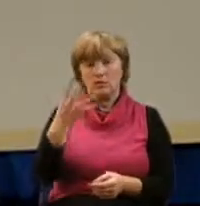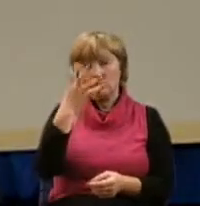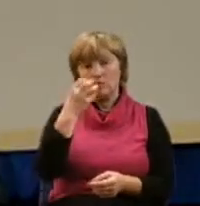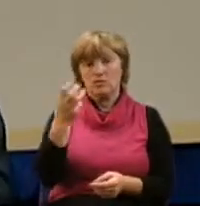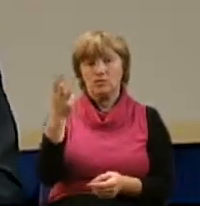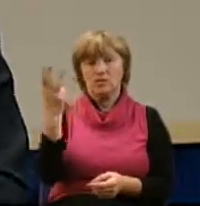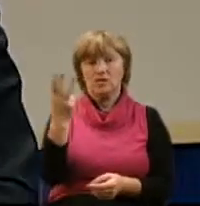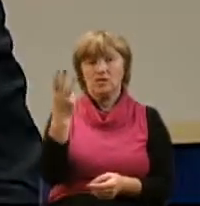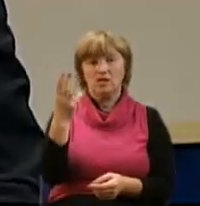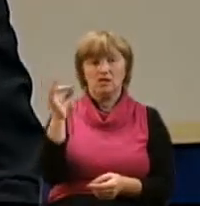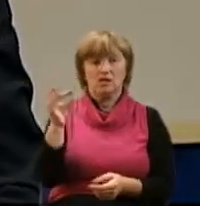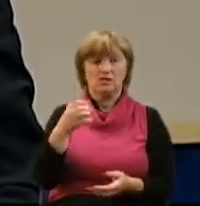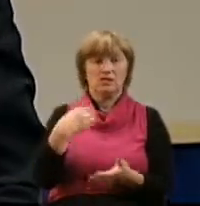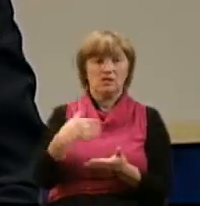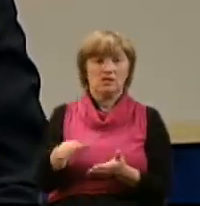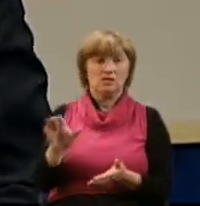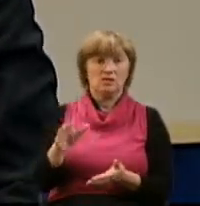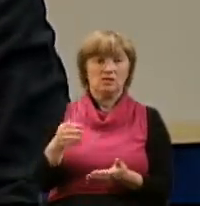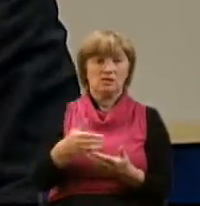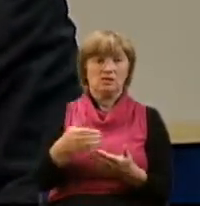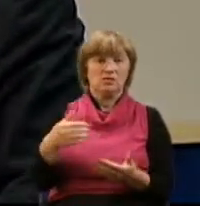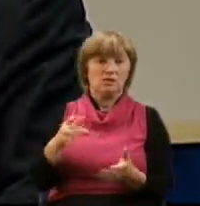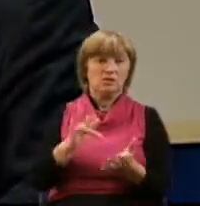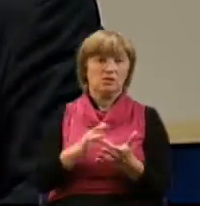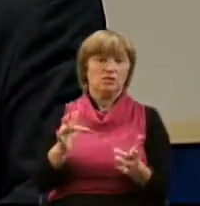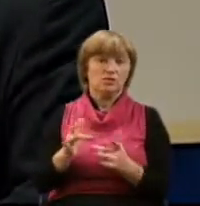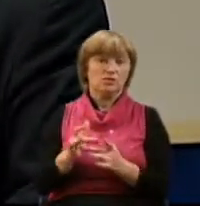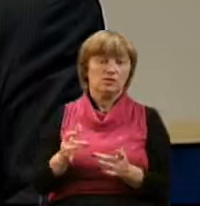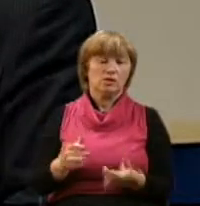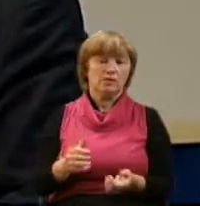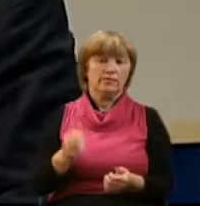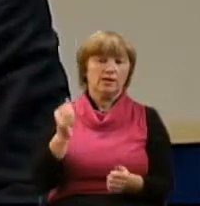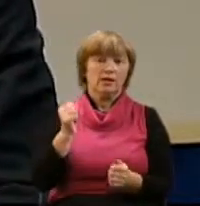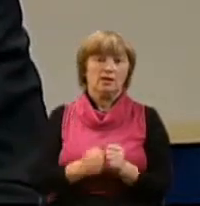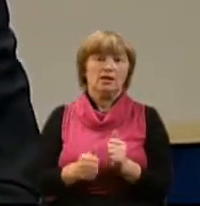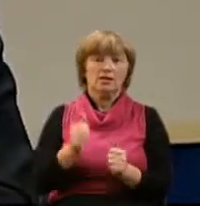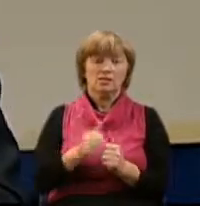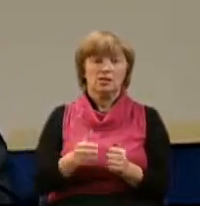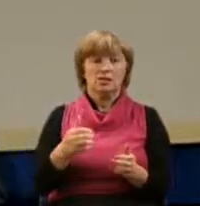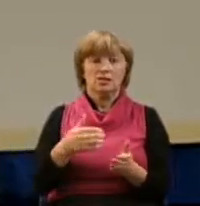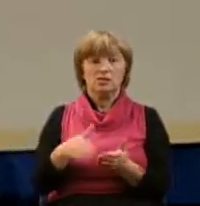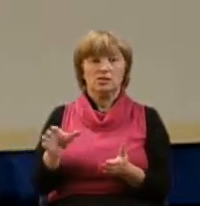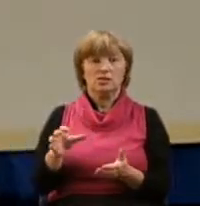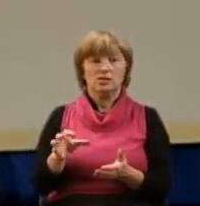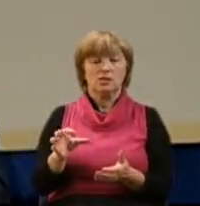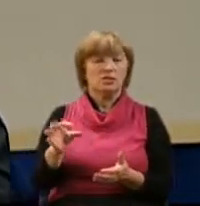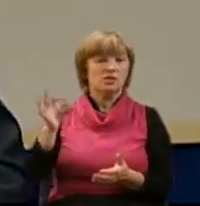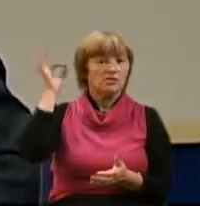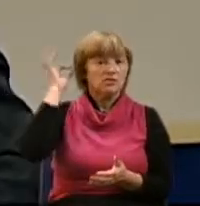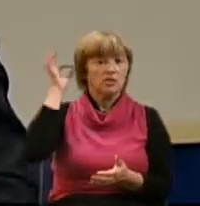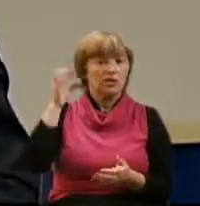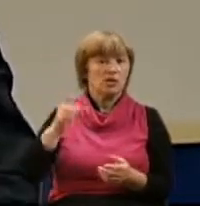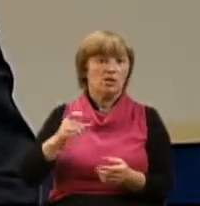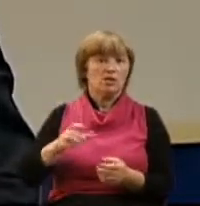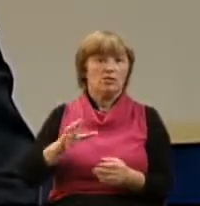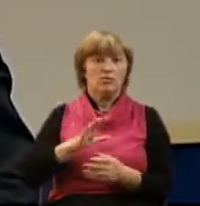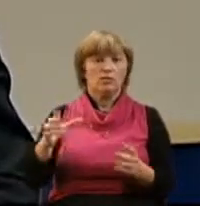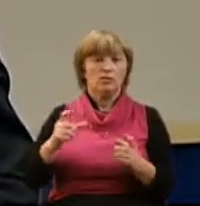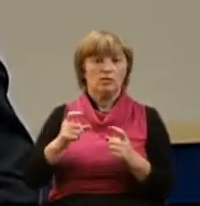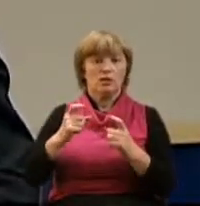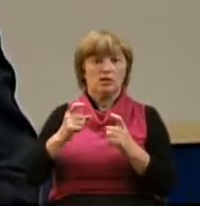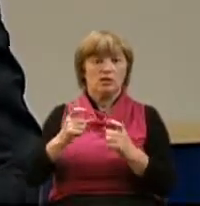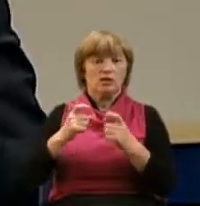трижды отрекся от Него. И надо сказать, что каждое из трех отречений, оно звучало громче, чем предыдущее.